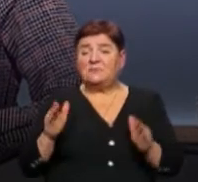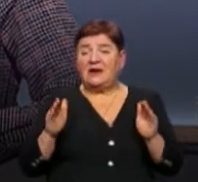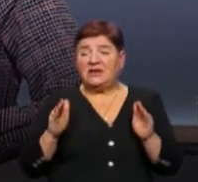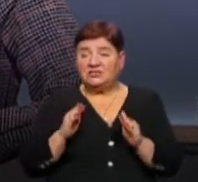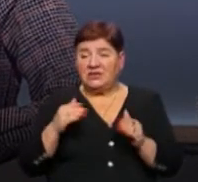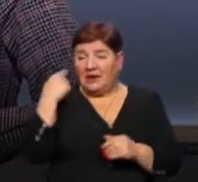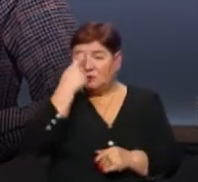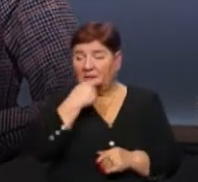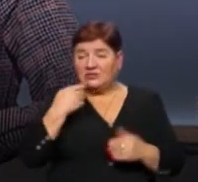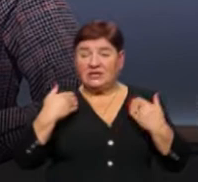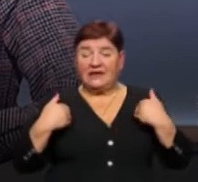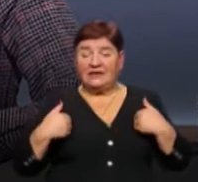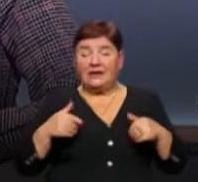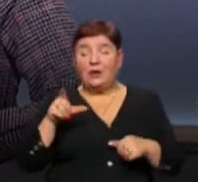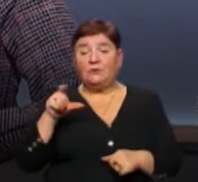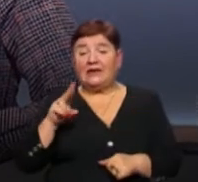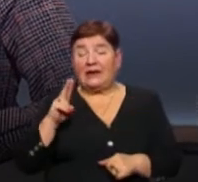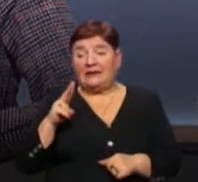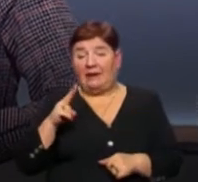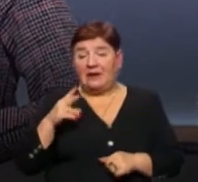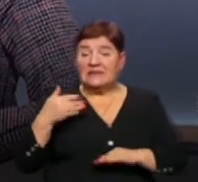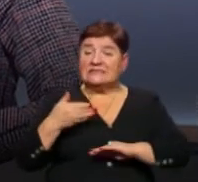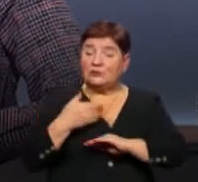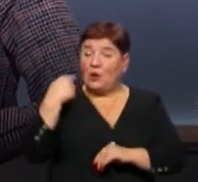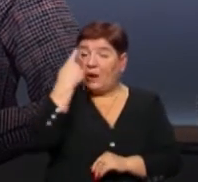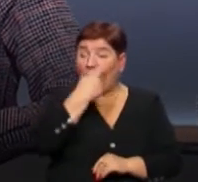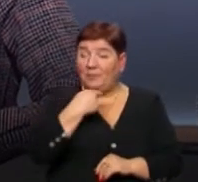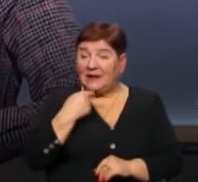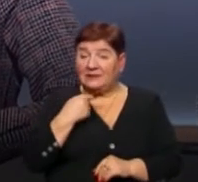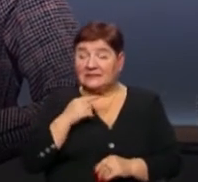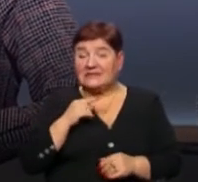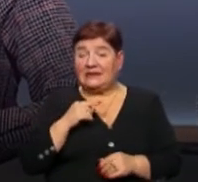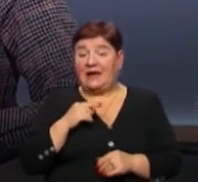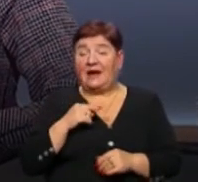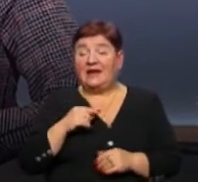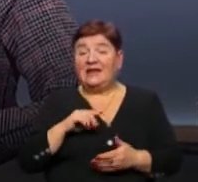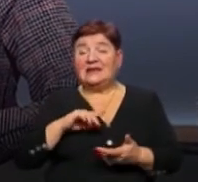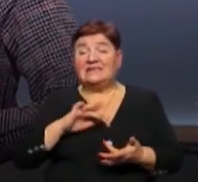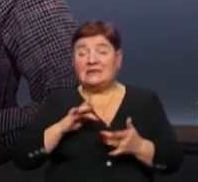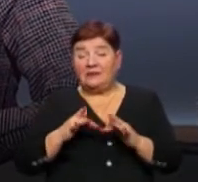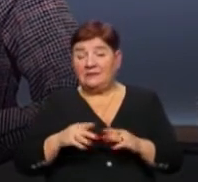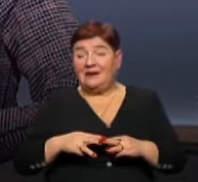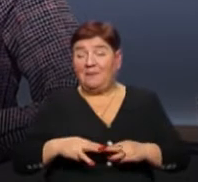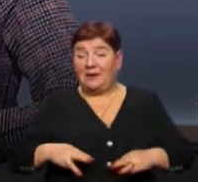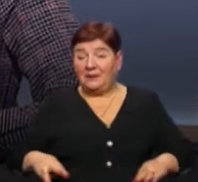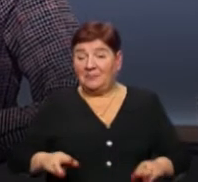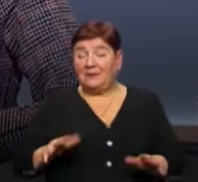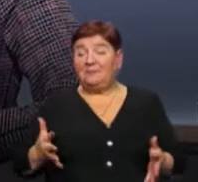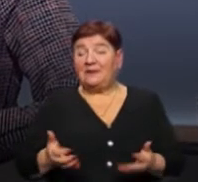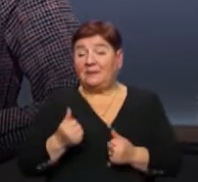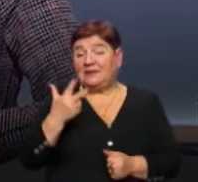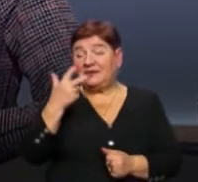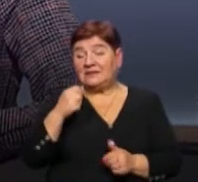зображення тіла людини як сексуального об'єкту. Про це йдеться на сайті парламенту. Відповідне рішення підтримали